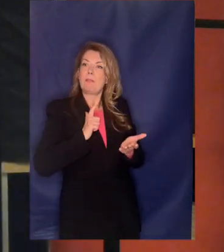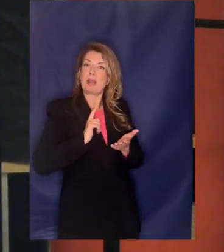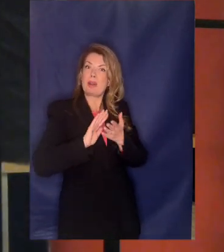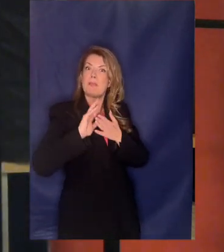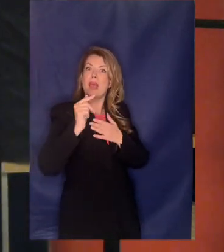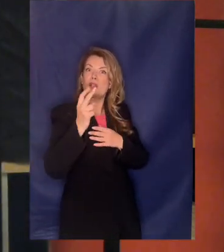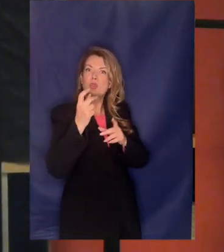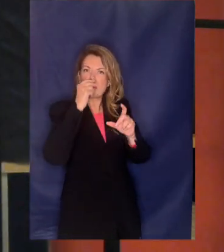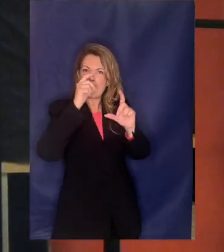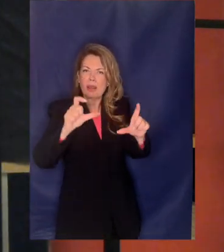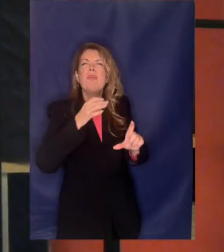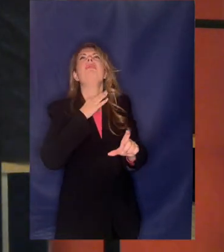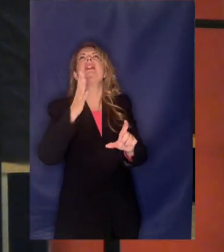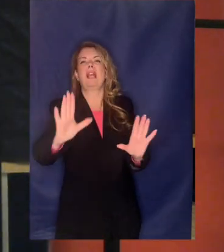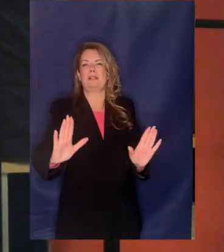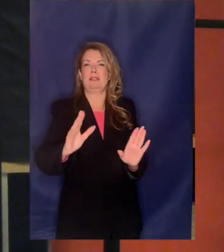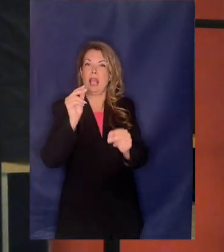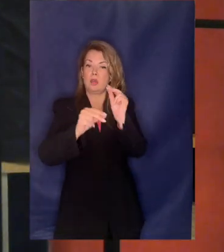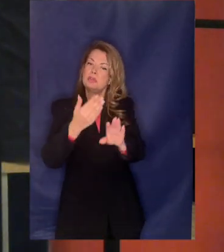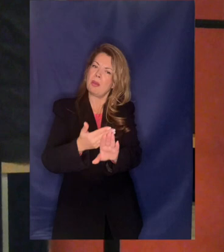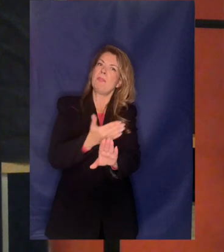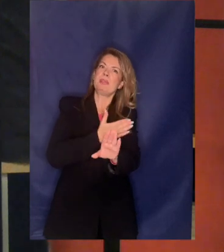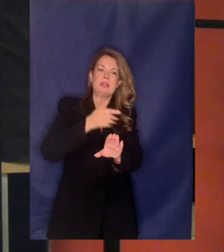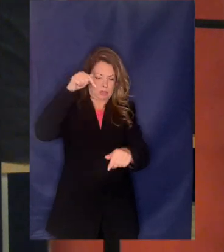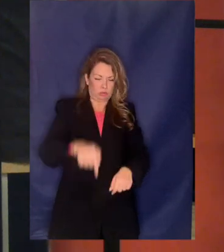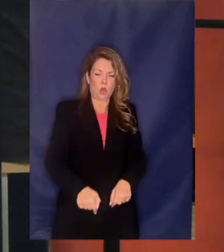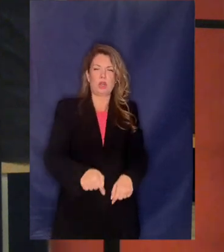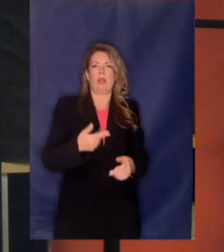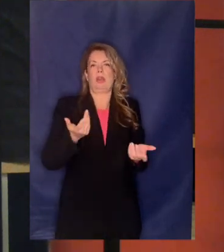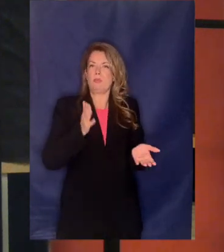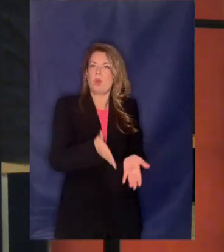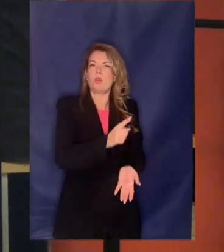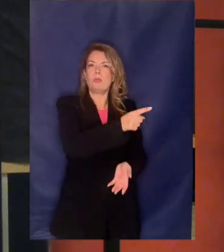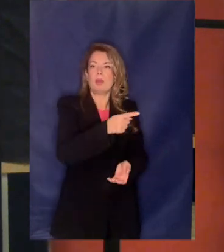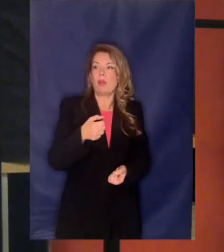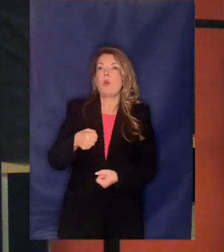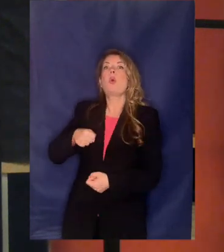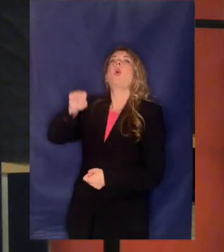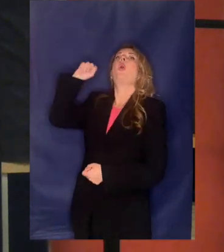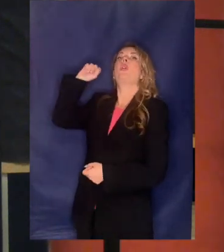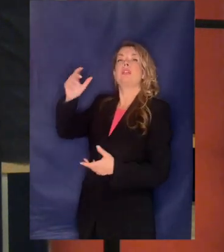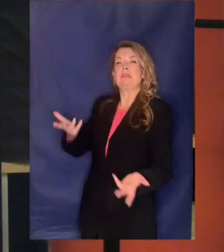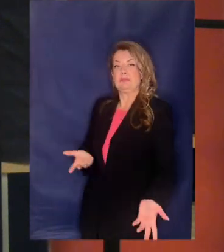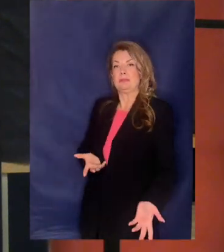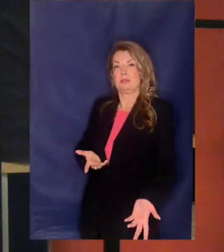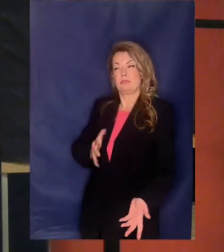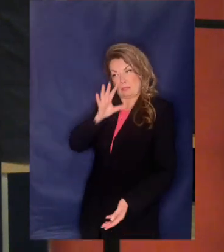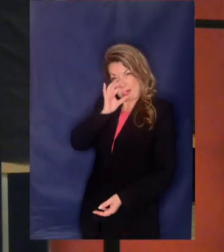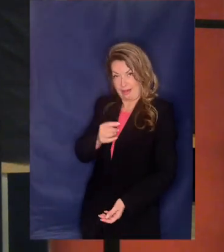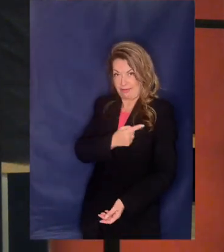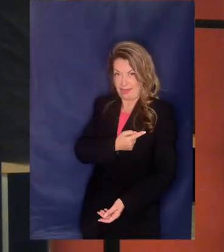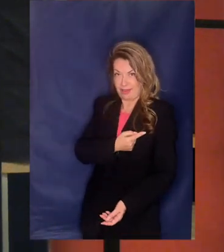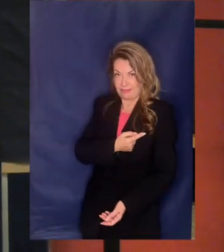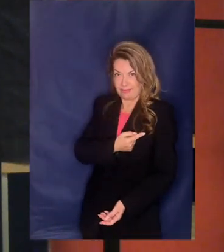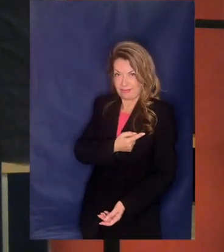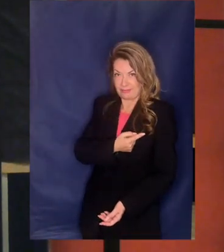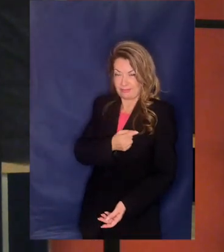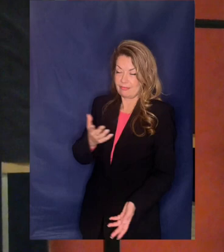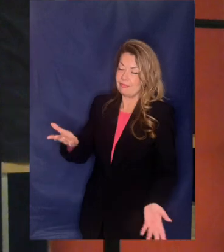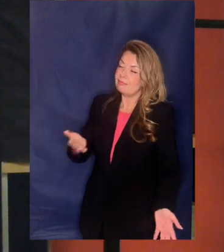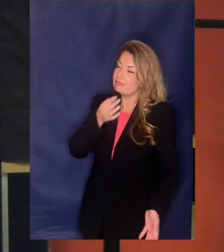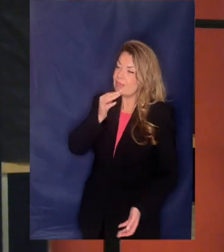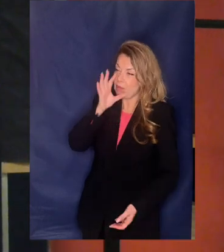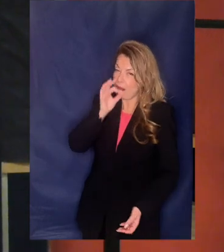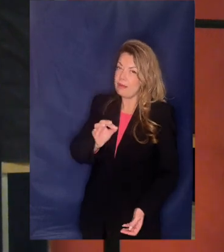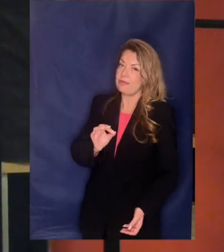21 Μαΐου να το κάνουμε ακόμα και σήμερα Αν έλεγε την αλήθεια αλλά είπαμε μία είναι η